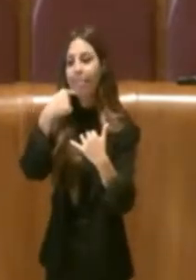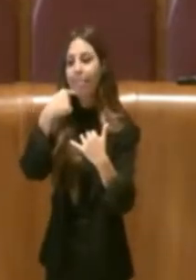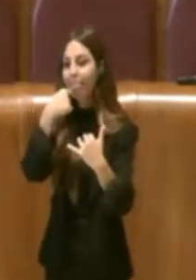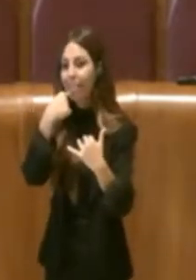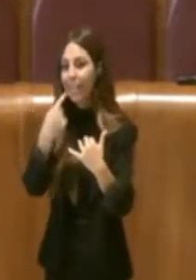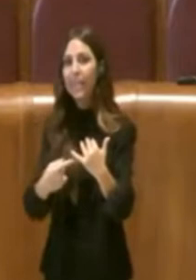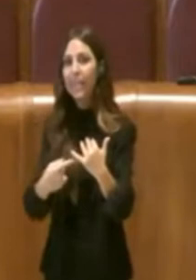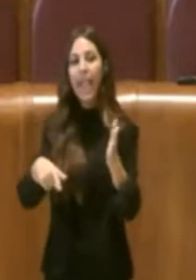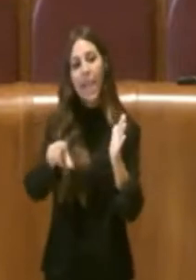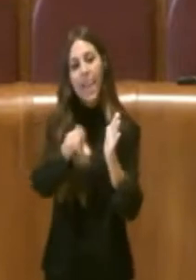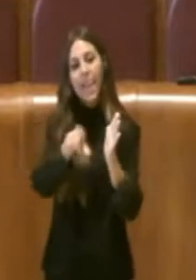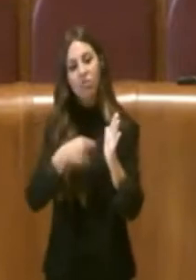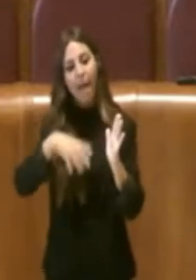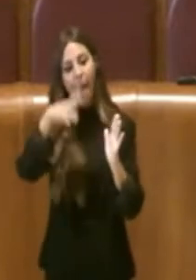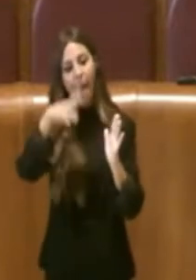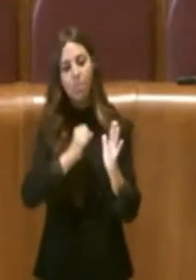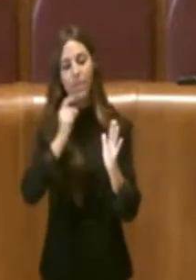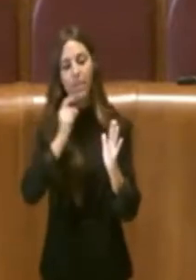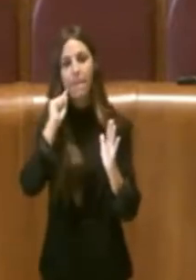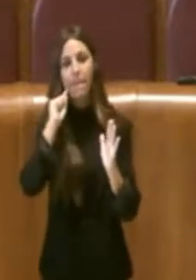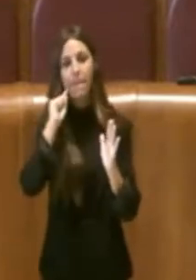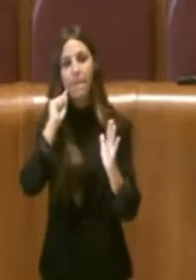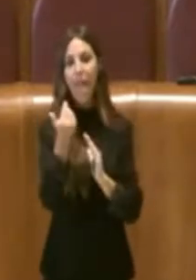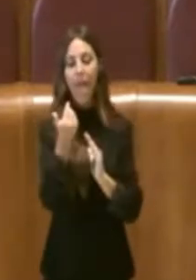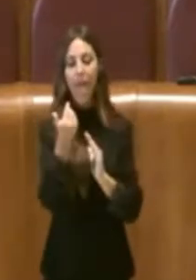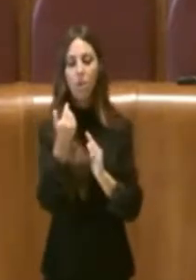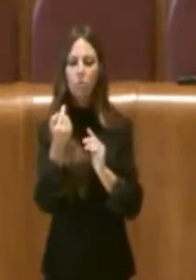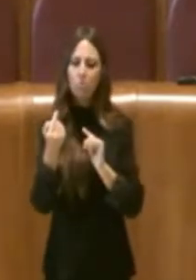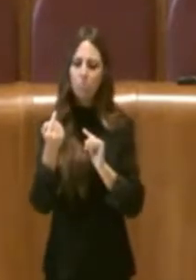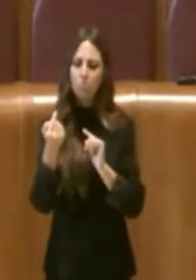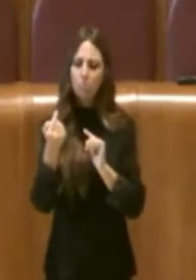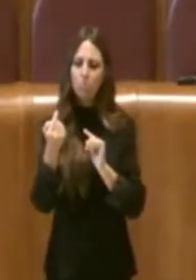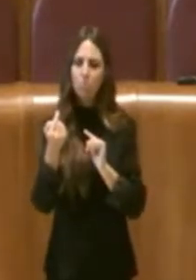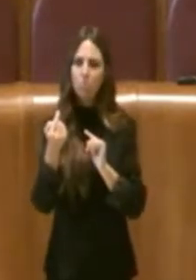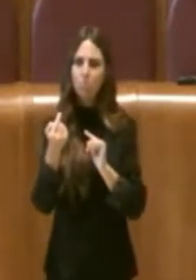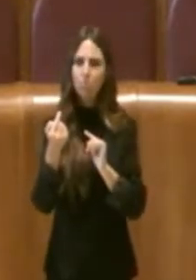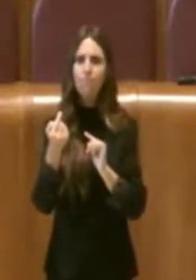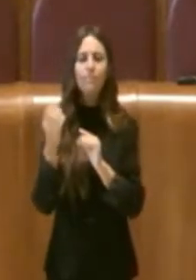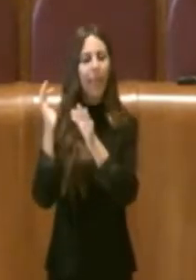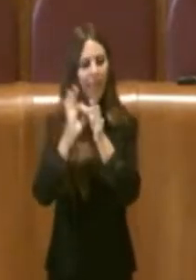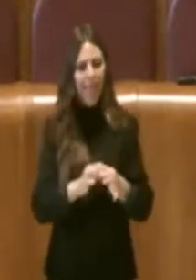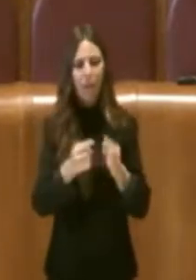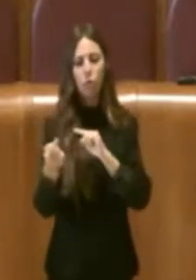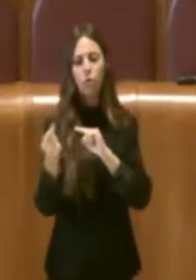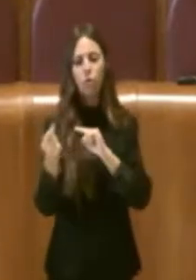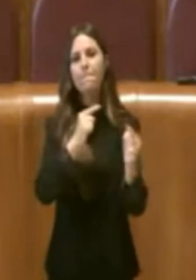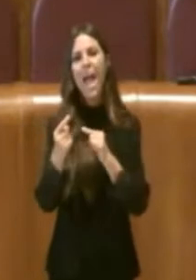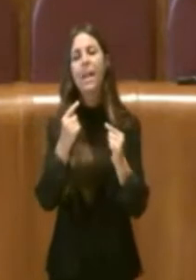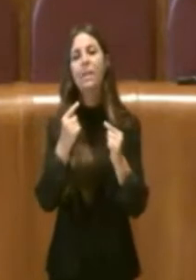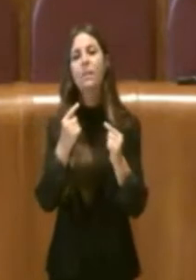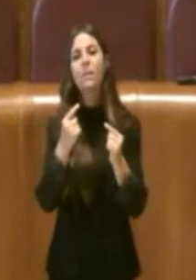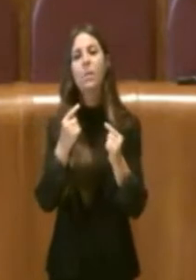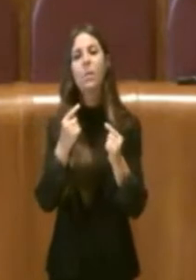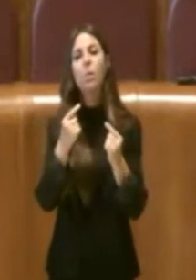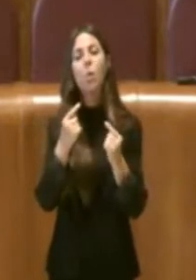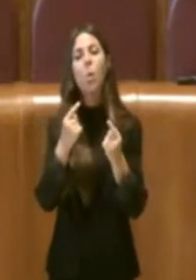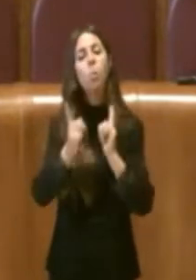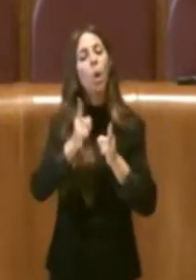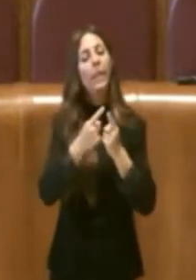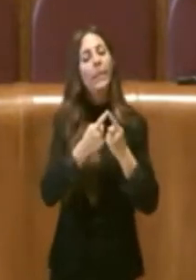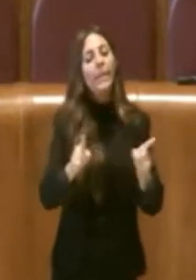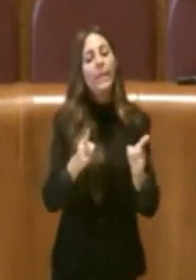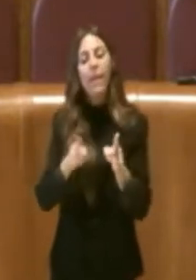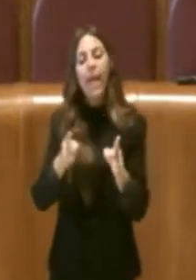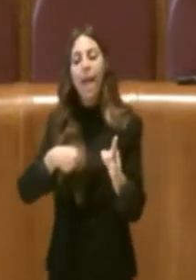a individuare meglio sulla base di tutti i dibattiti e tutte le valutazioni delle forze politiche quale potrà essere